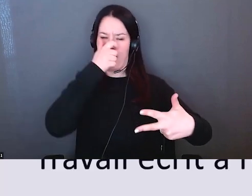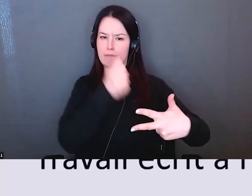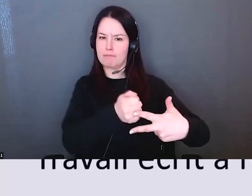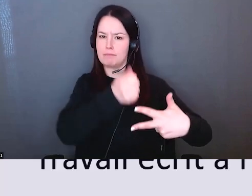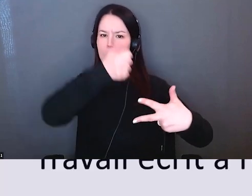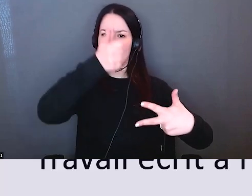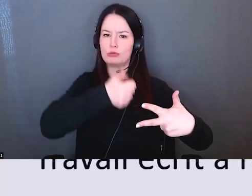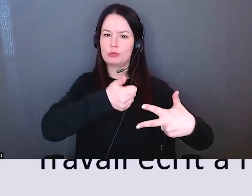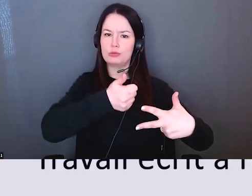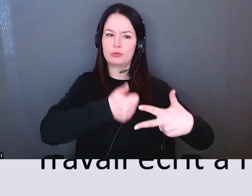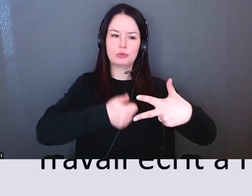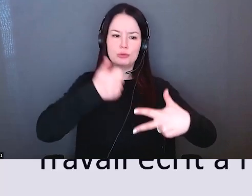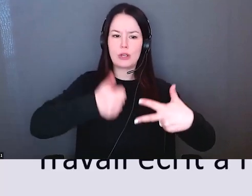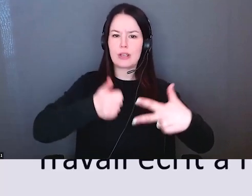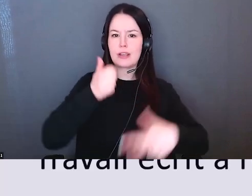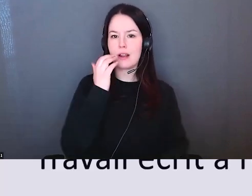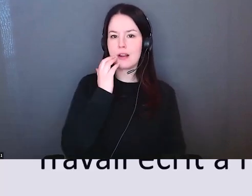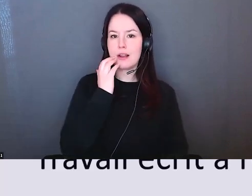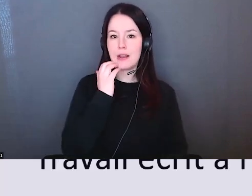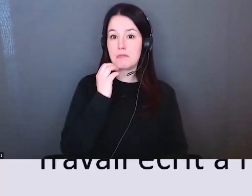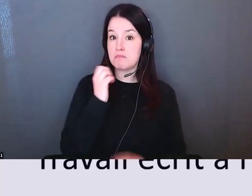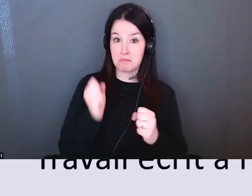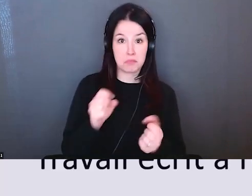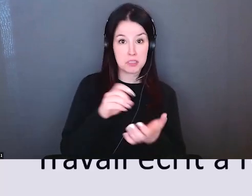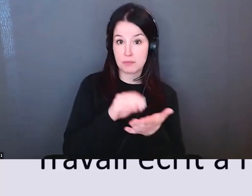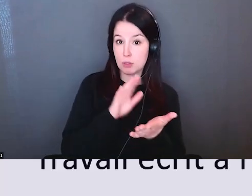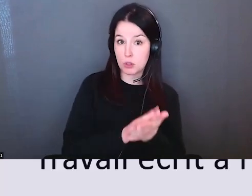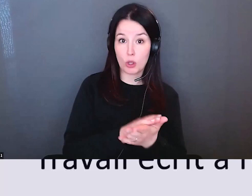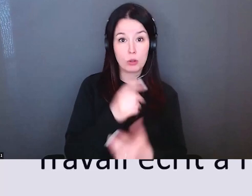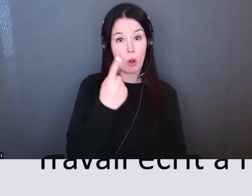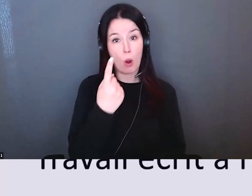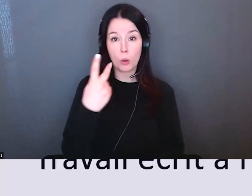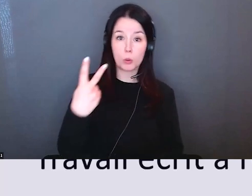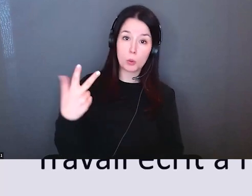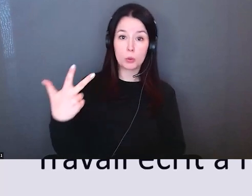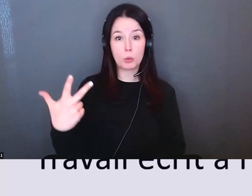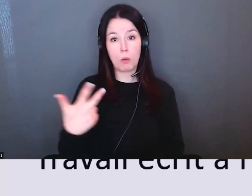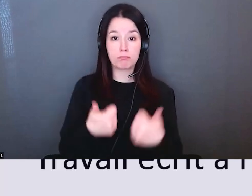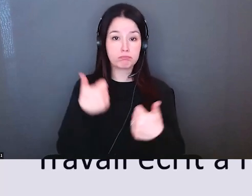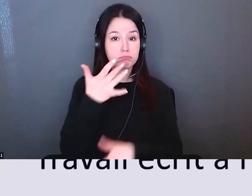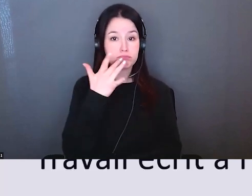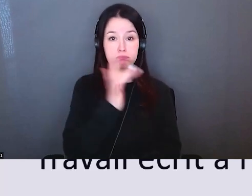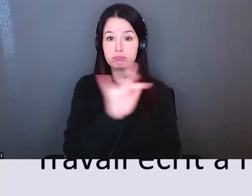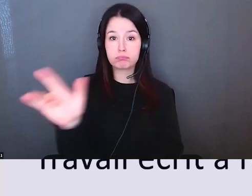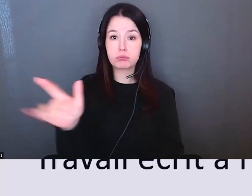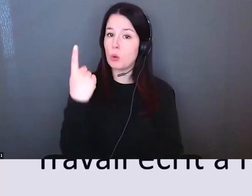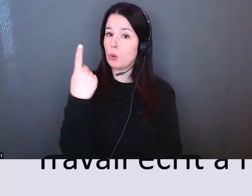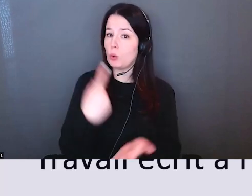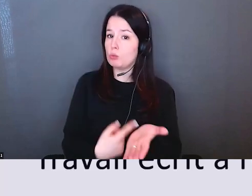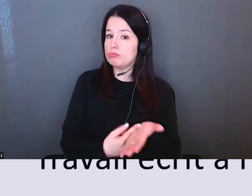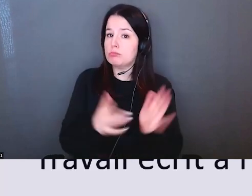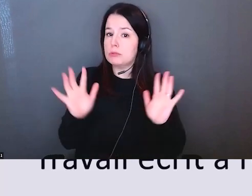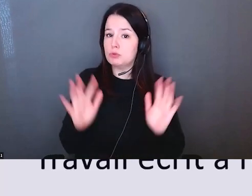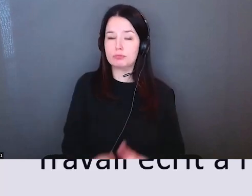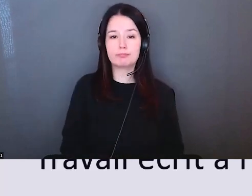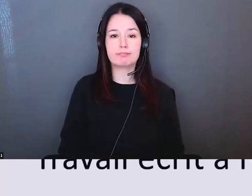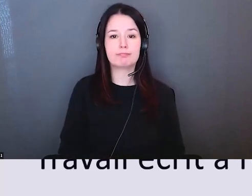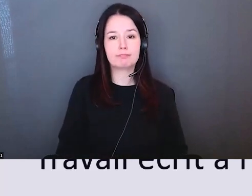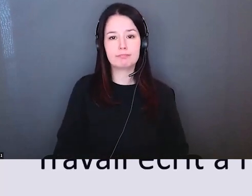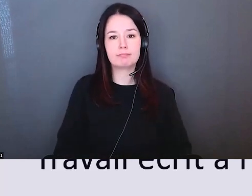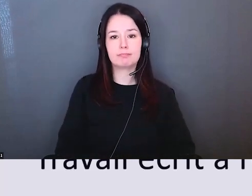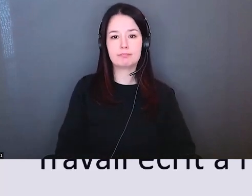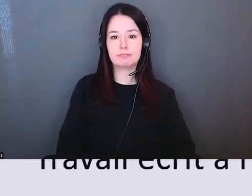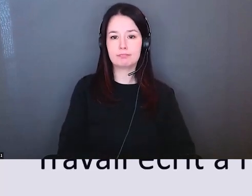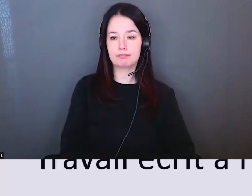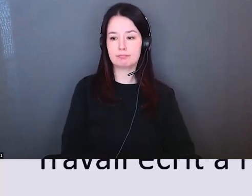importantes pour ce métatravail que l'on veut que vous fassiez ensemble ça va créer les habitudes